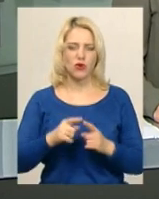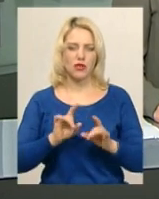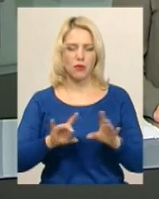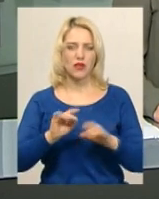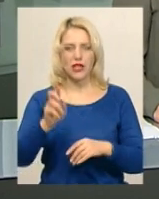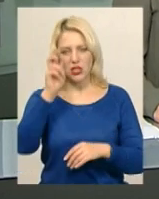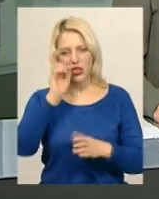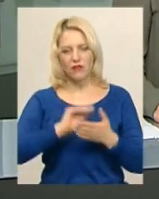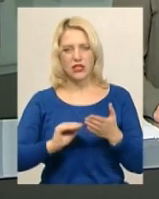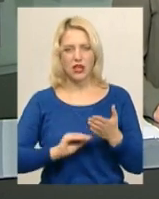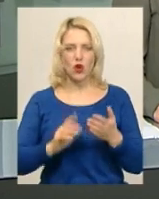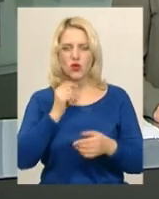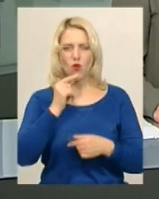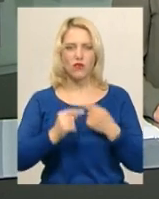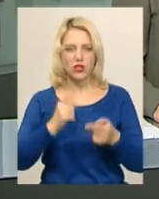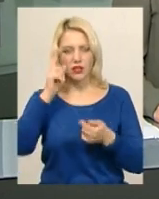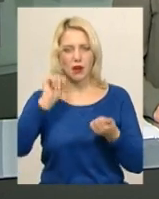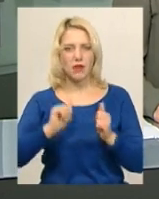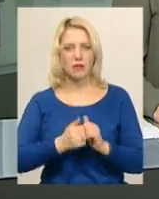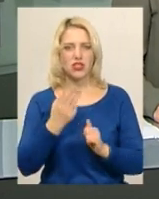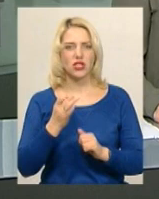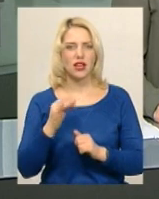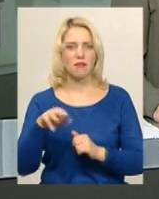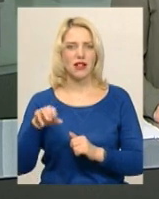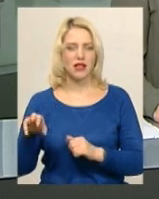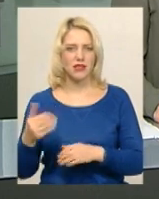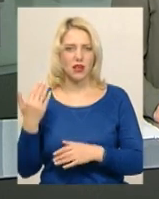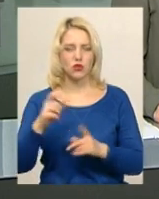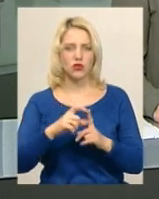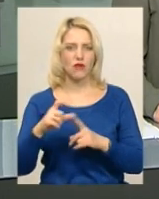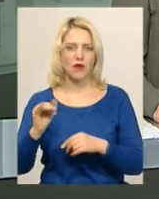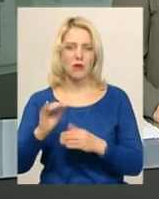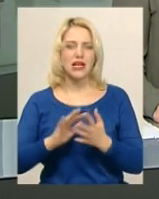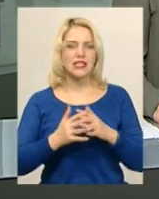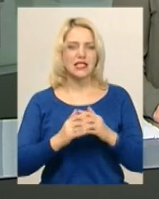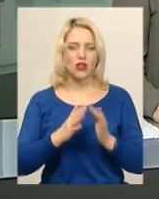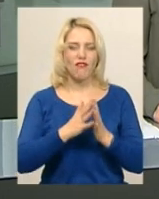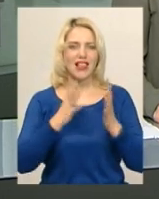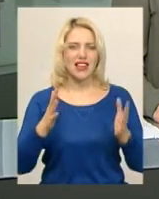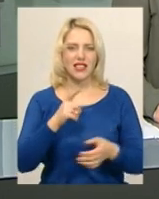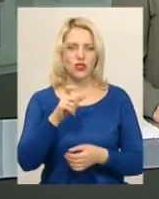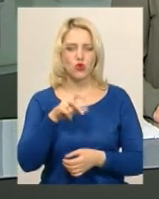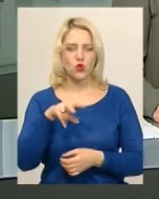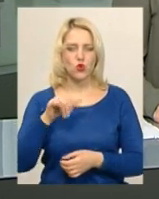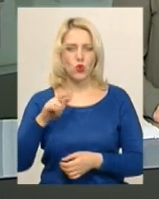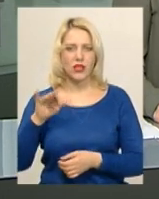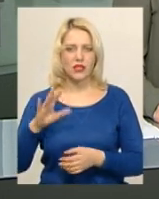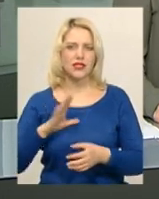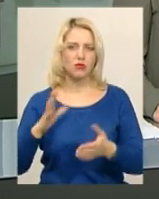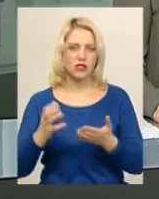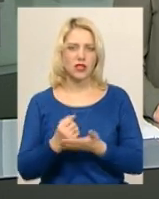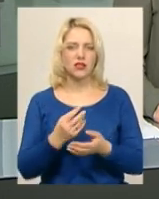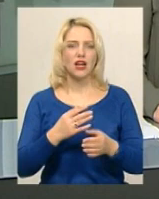міжвідомчої комісії з увічнення пам'яті Святослав Шеремета. За його словами, у селі Великі Жозулинці у жовтні цього року були знайдені